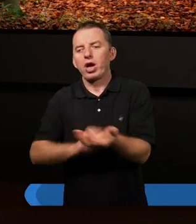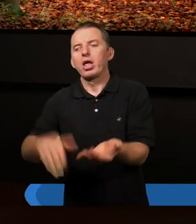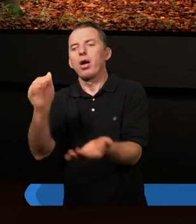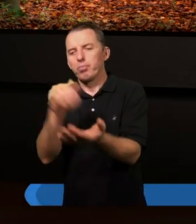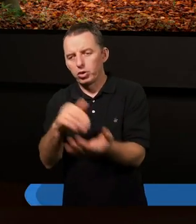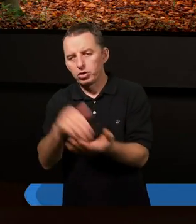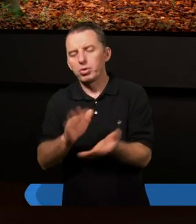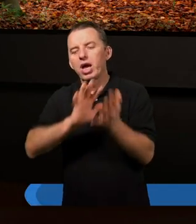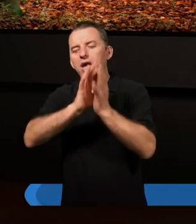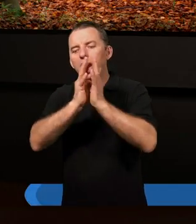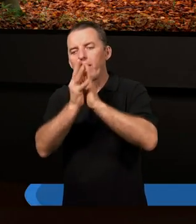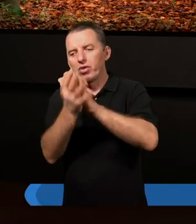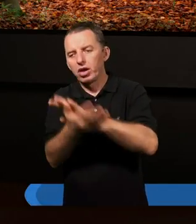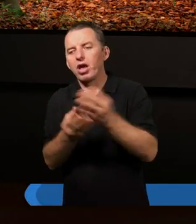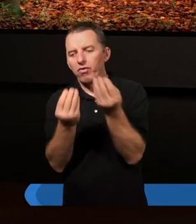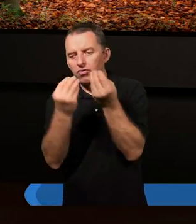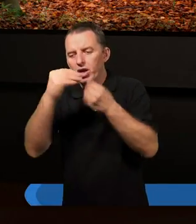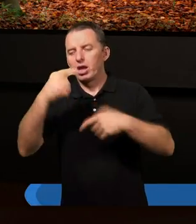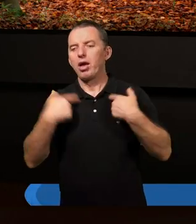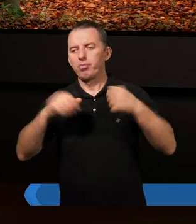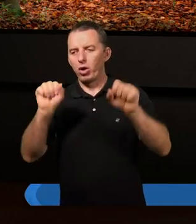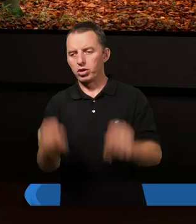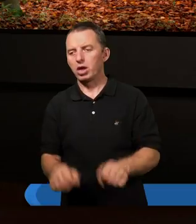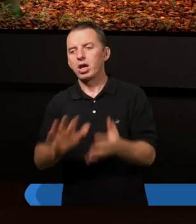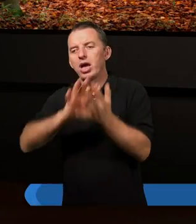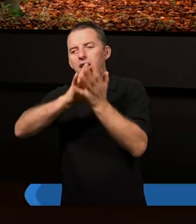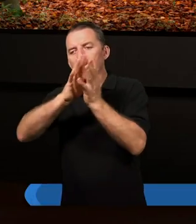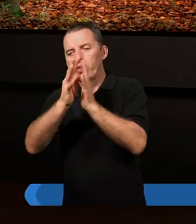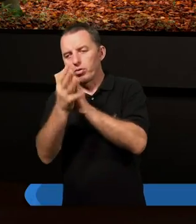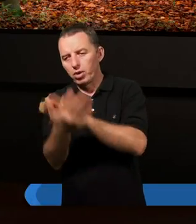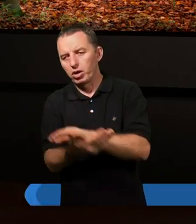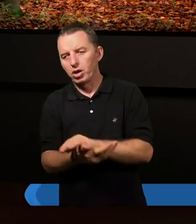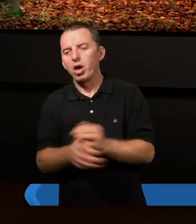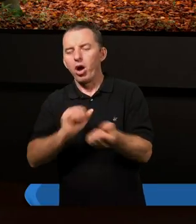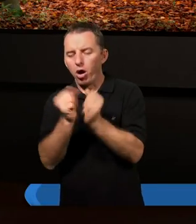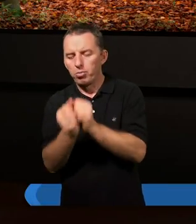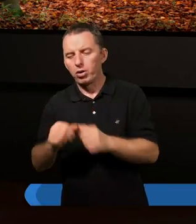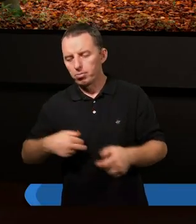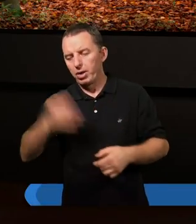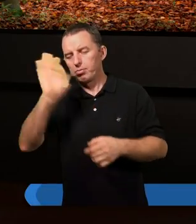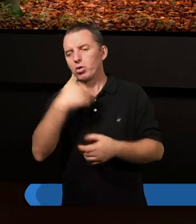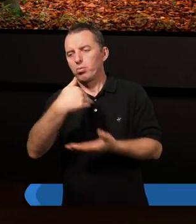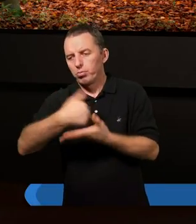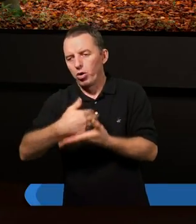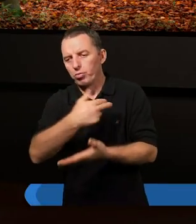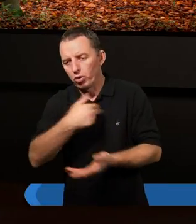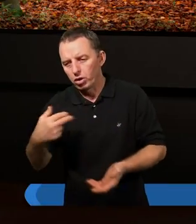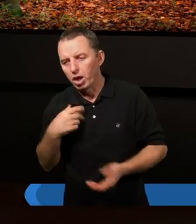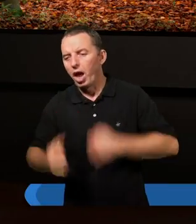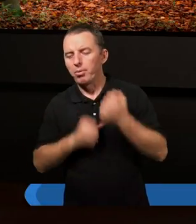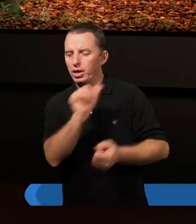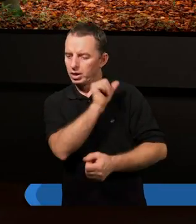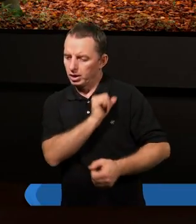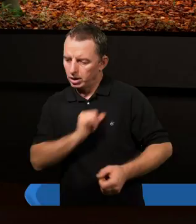reformacji, wielkiej, potężnej reformacji. Oby Pan dopomógł nam, abyśmy